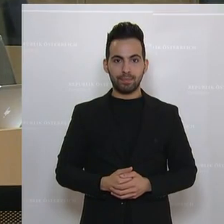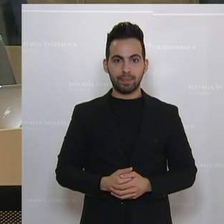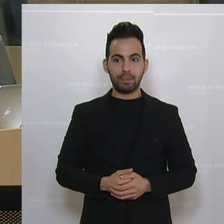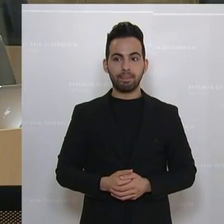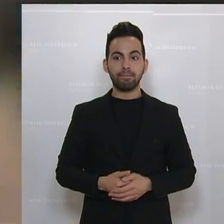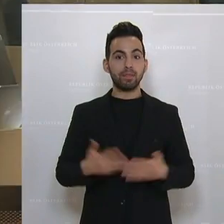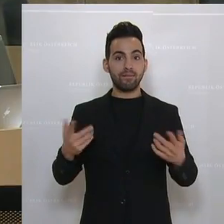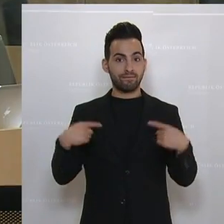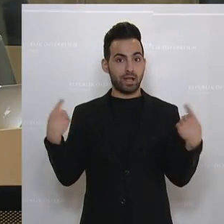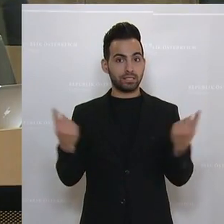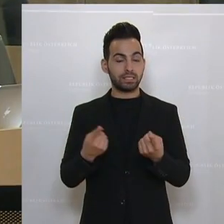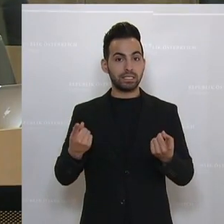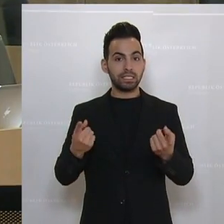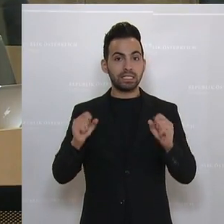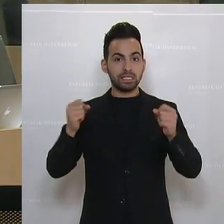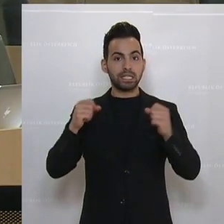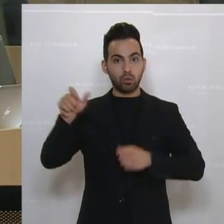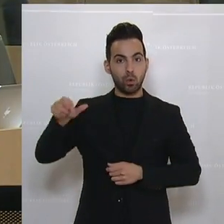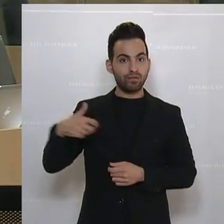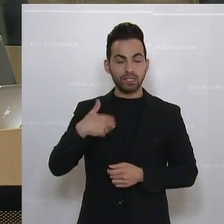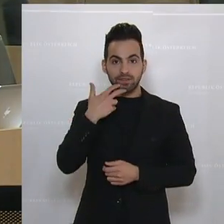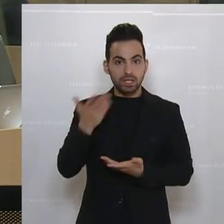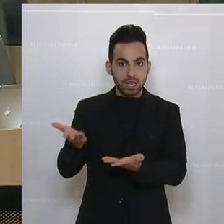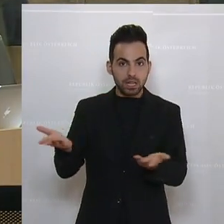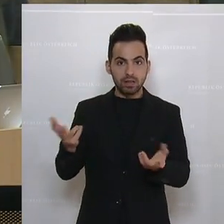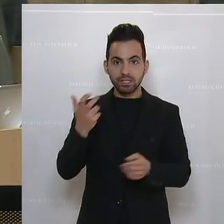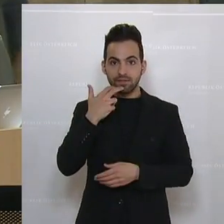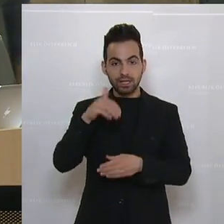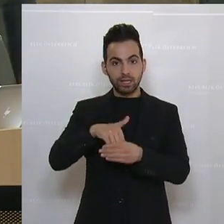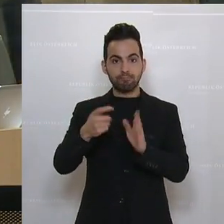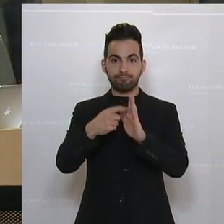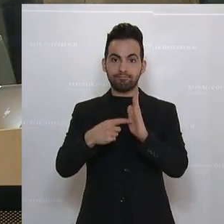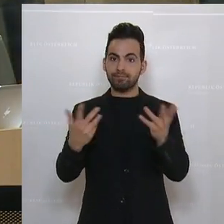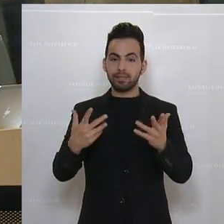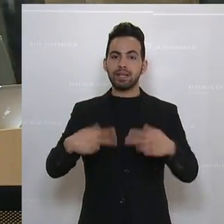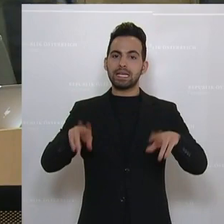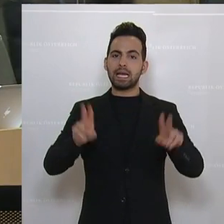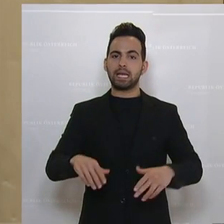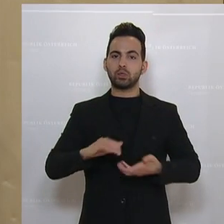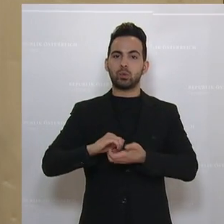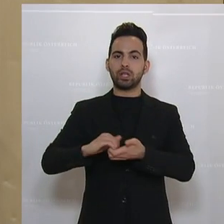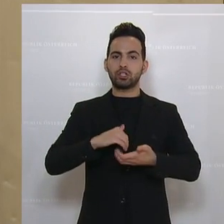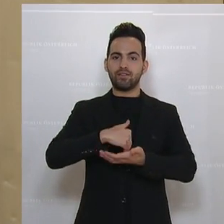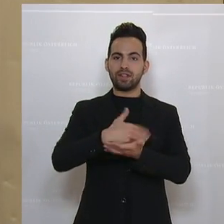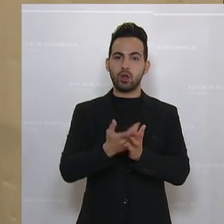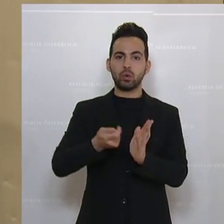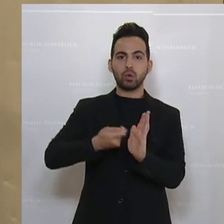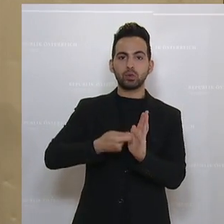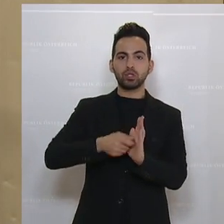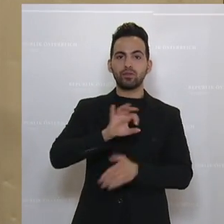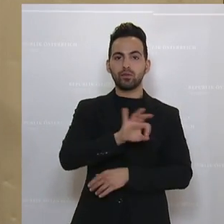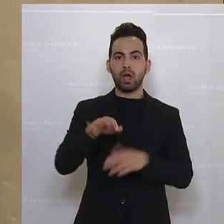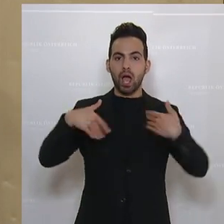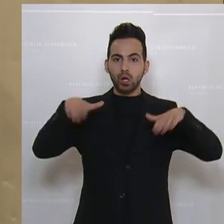Was wollen die Initiatoren? Was wollen die Initiatoren? Sie fordern eine gerechtere, solidarische Verteilung der Kosten für